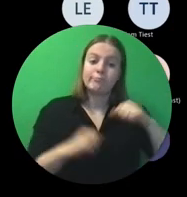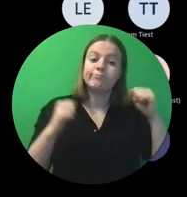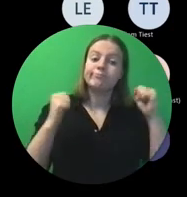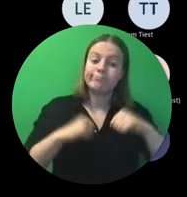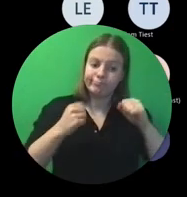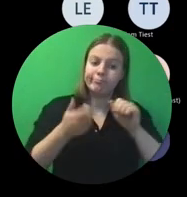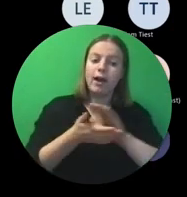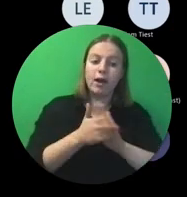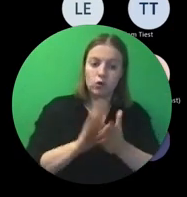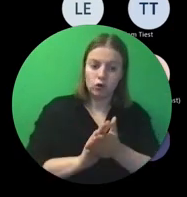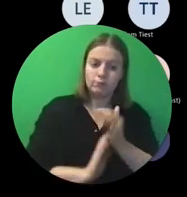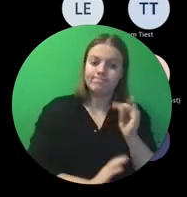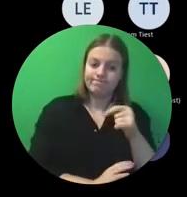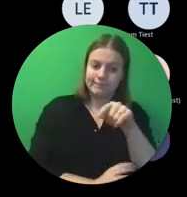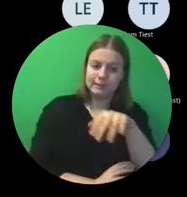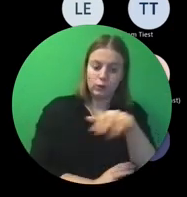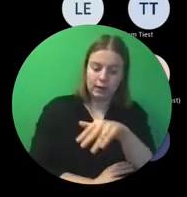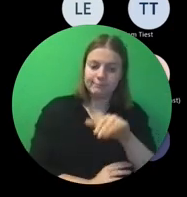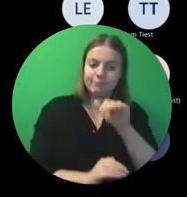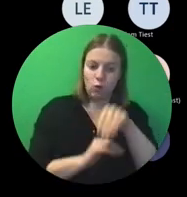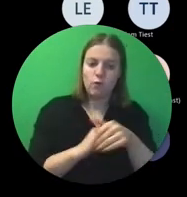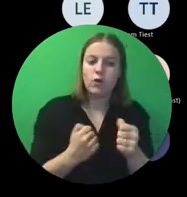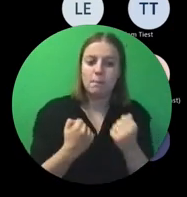van, ja, dit is inderdaad overmacht,